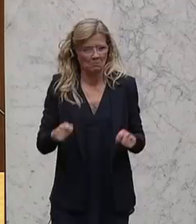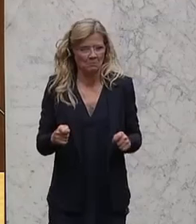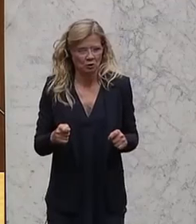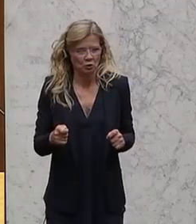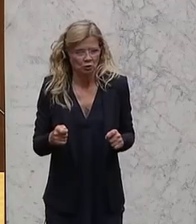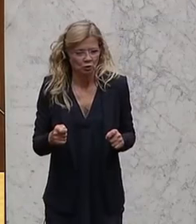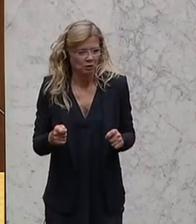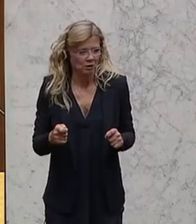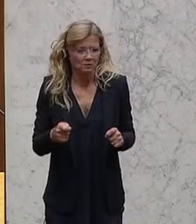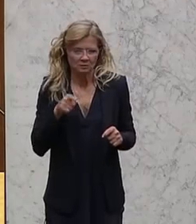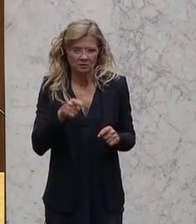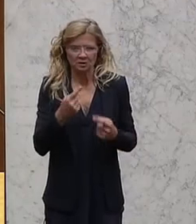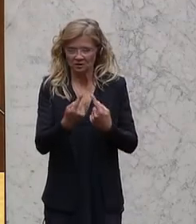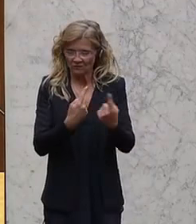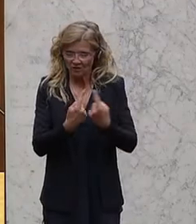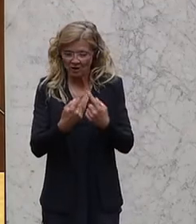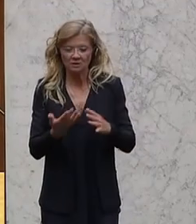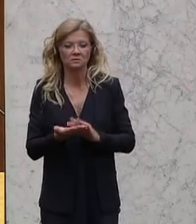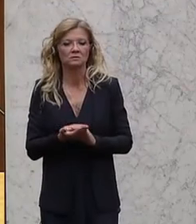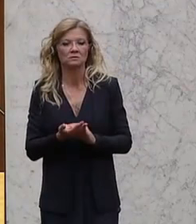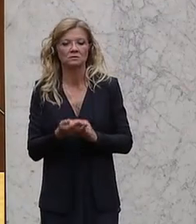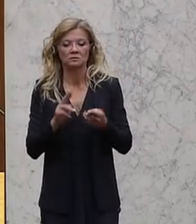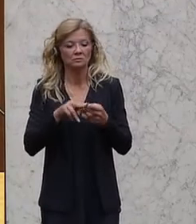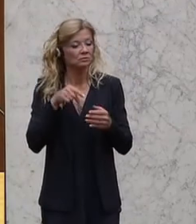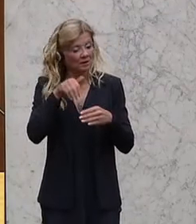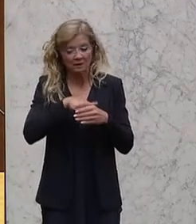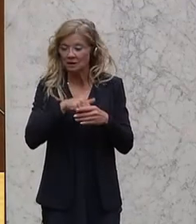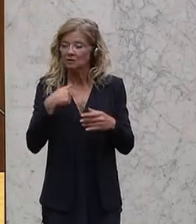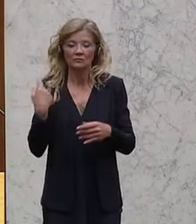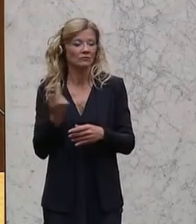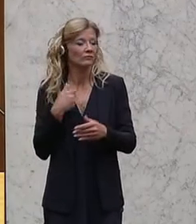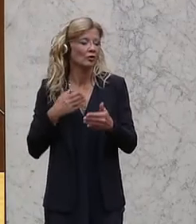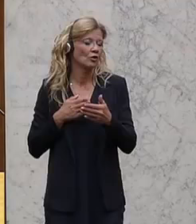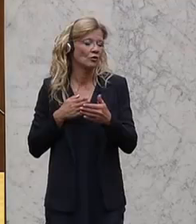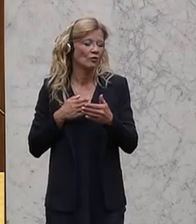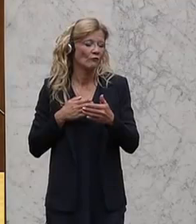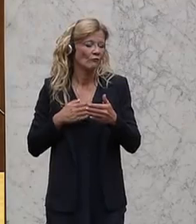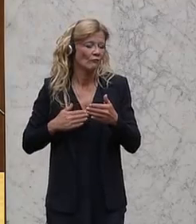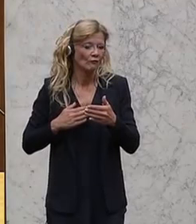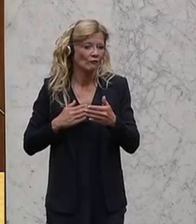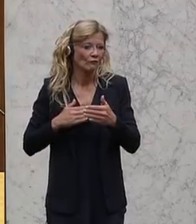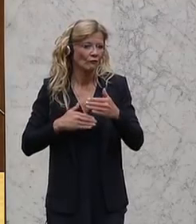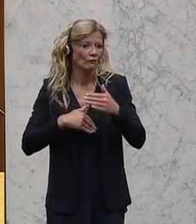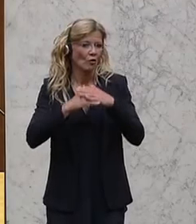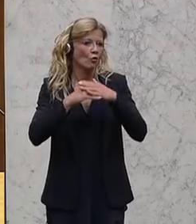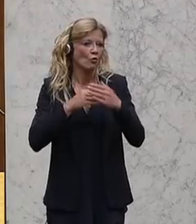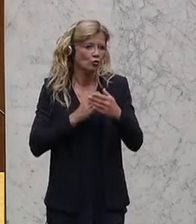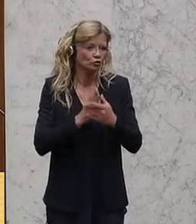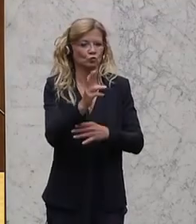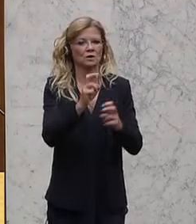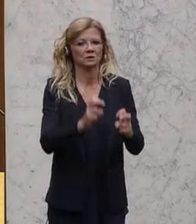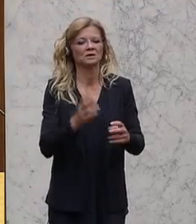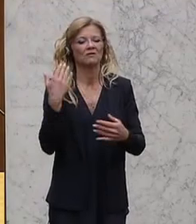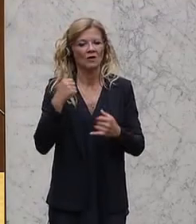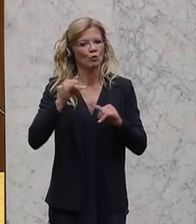haben uns da vollinhaltlich durchgesetzt. Es hat einen Widerruf geben müssen und